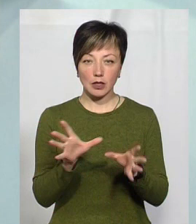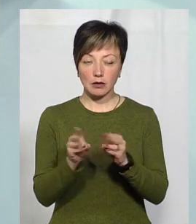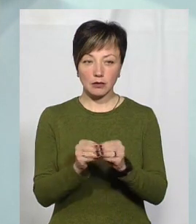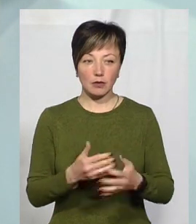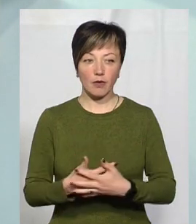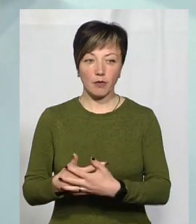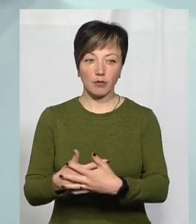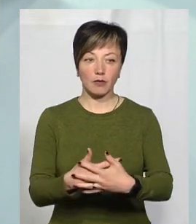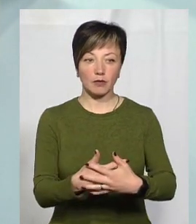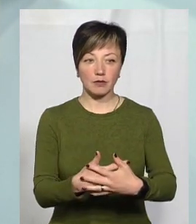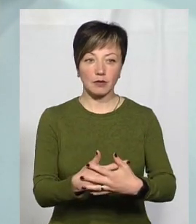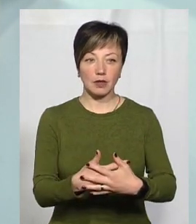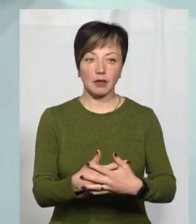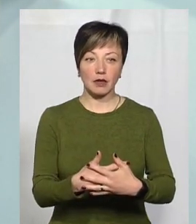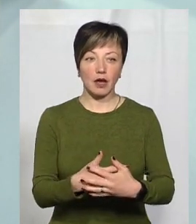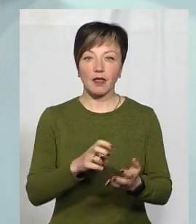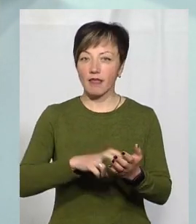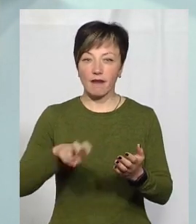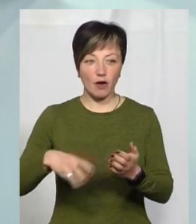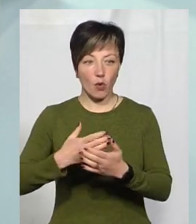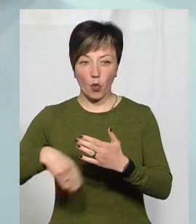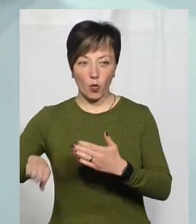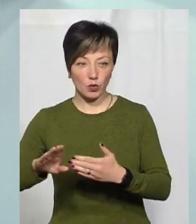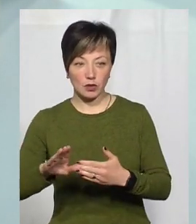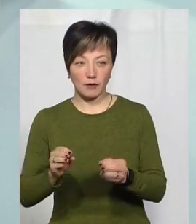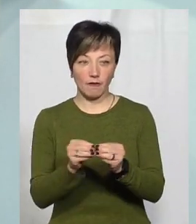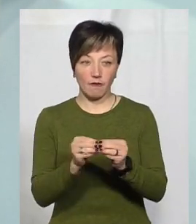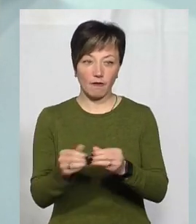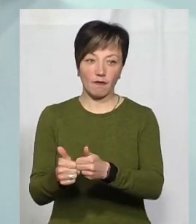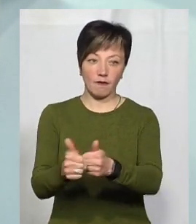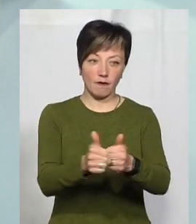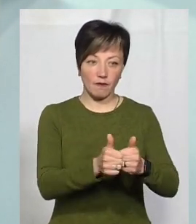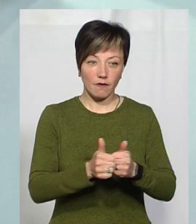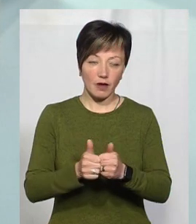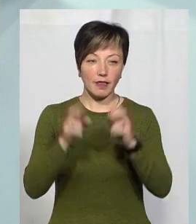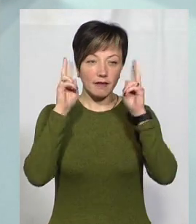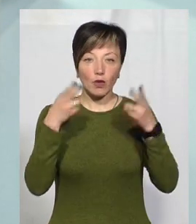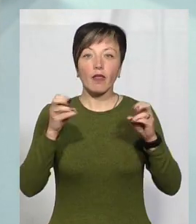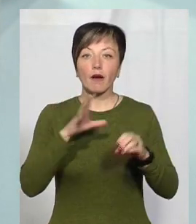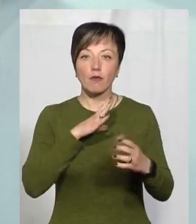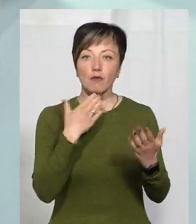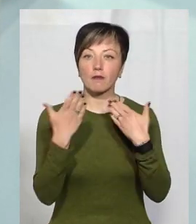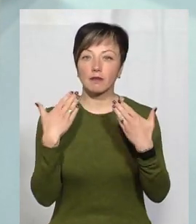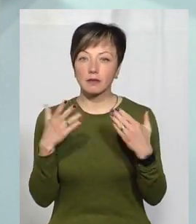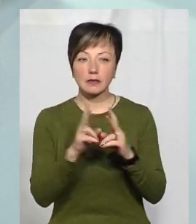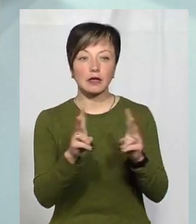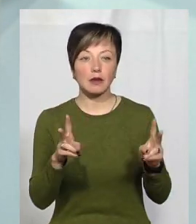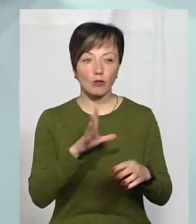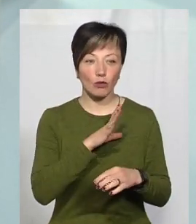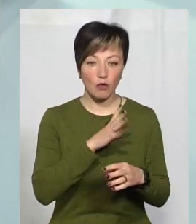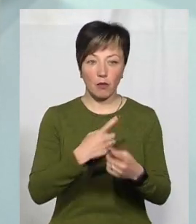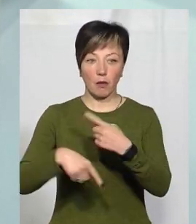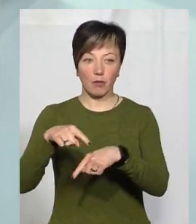породілею і нікуди не виходити, тому що невідомо, де він був, з ким він спілкувався.